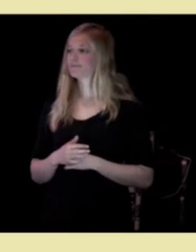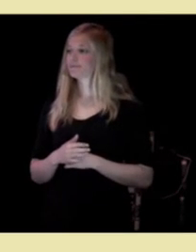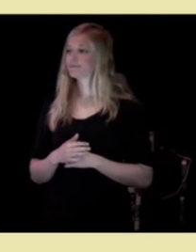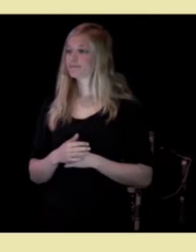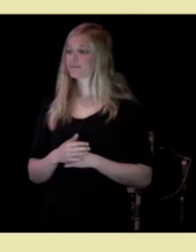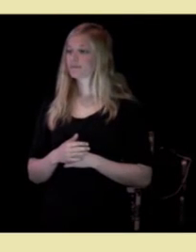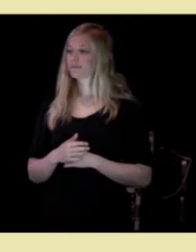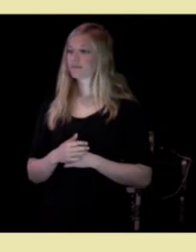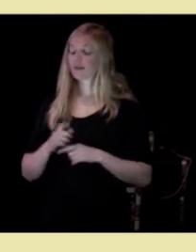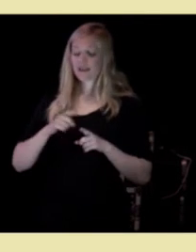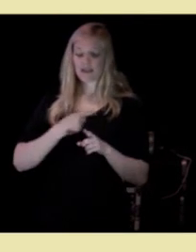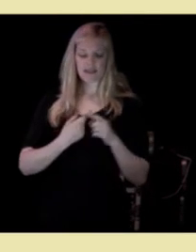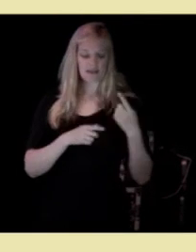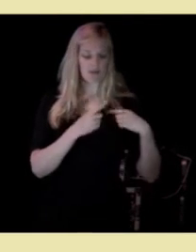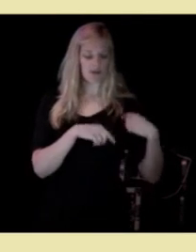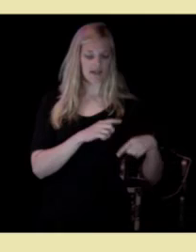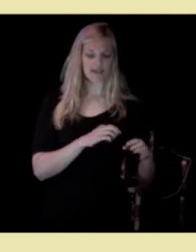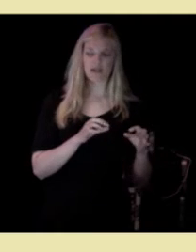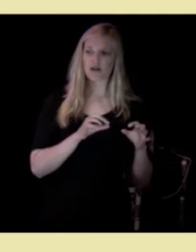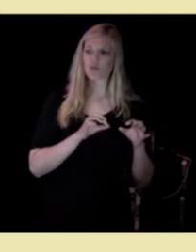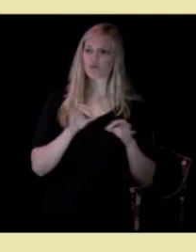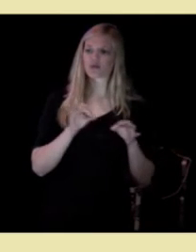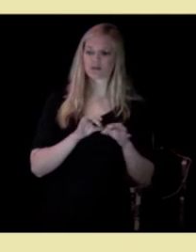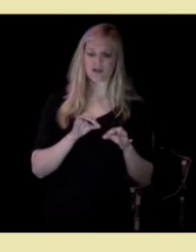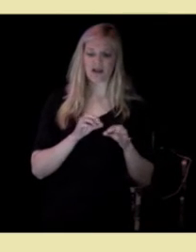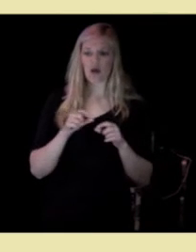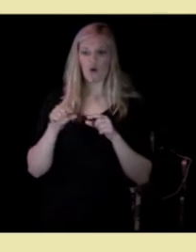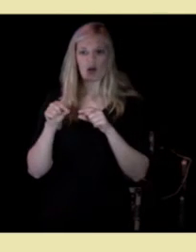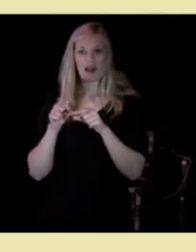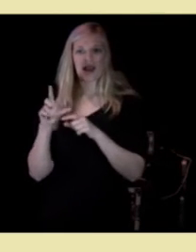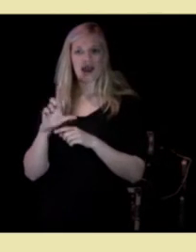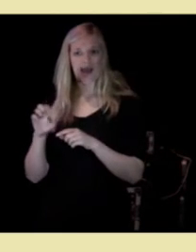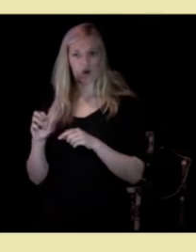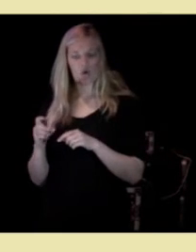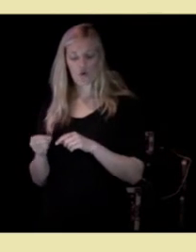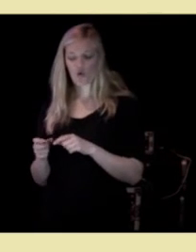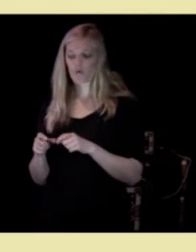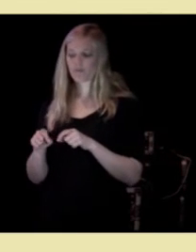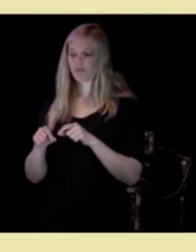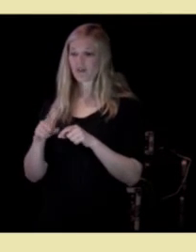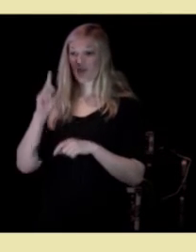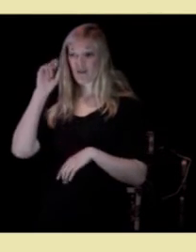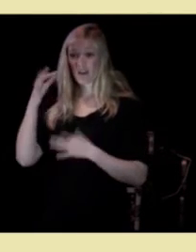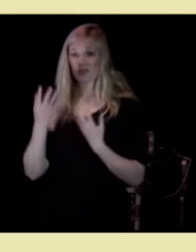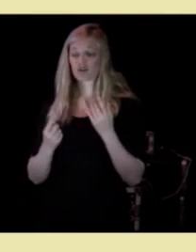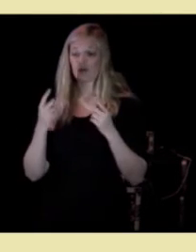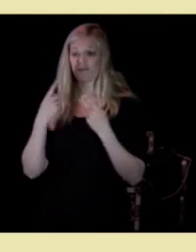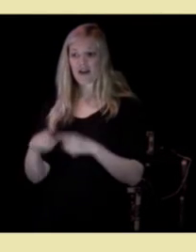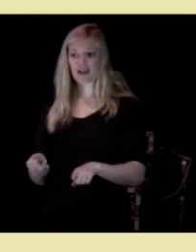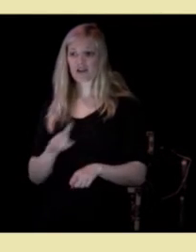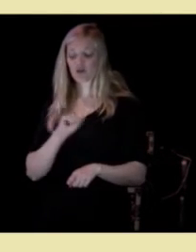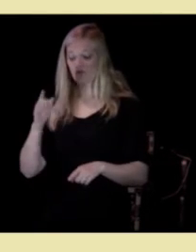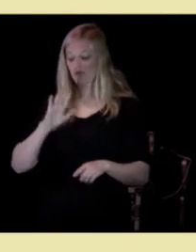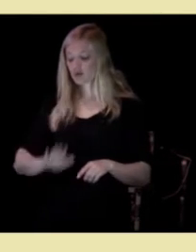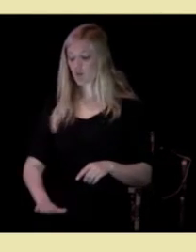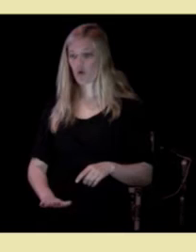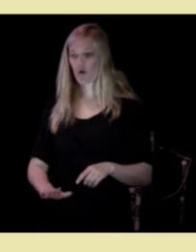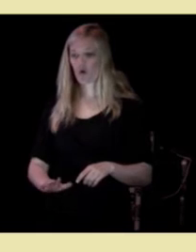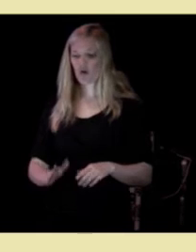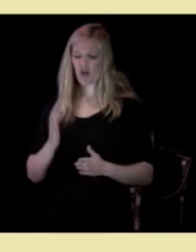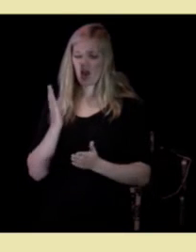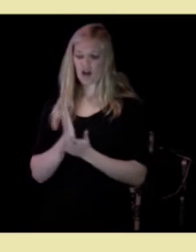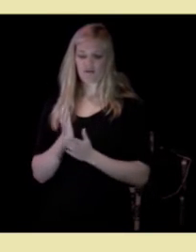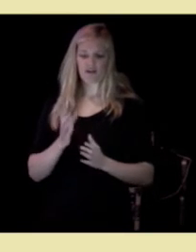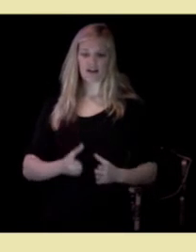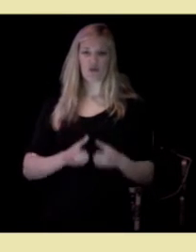For igjen tilbake igjen til pusslespillet og byggeklossene. Vi vet jo hva som gikk galt når vi var små. du husker du husker halvfardige